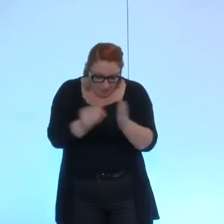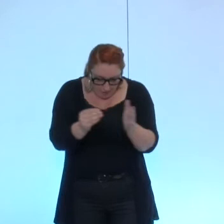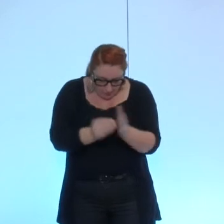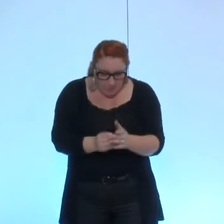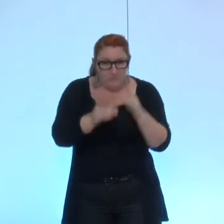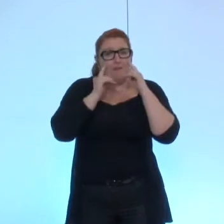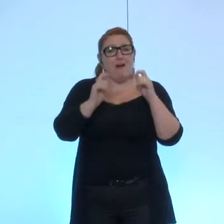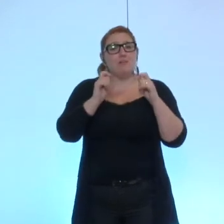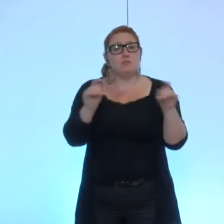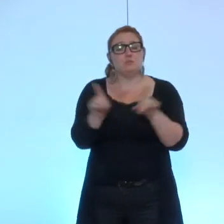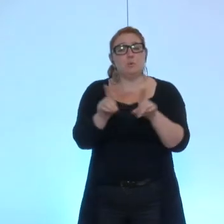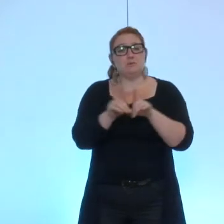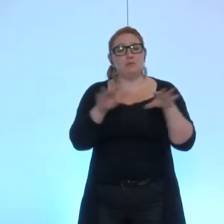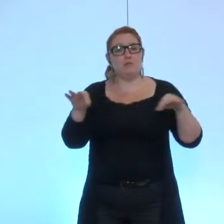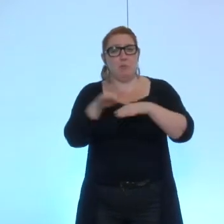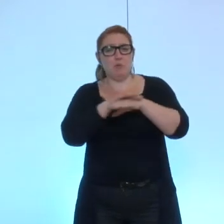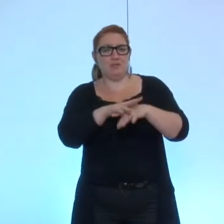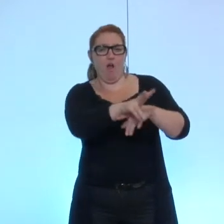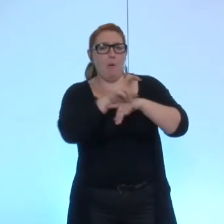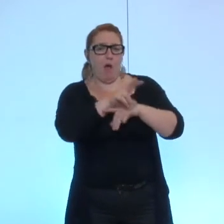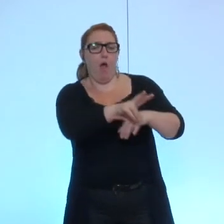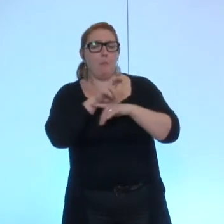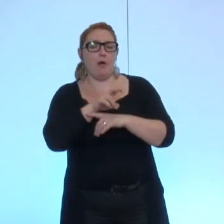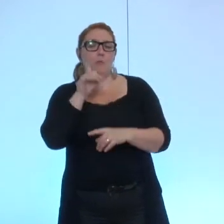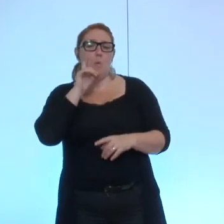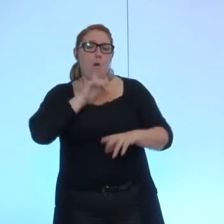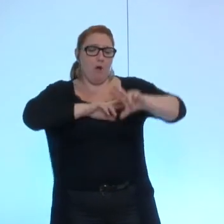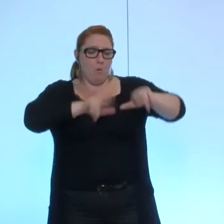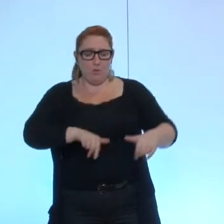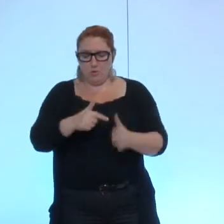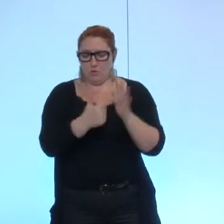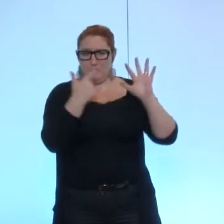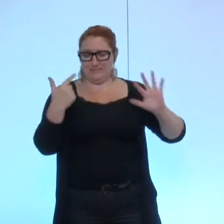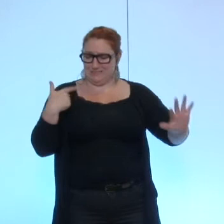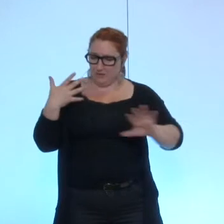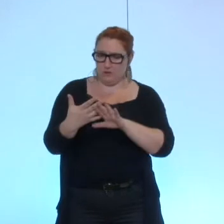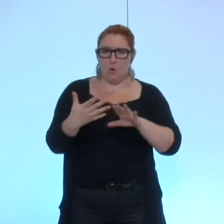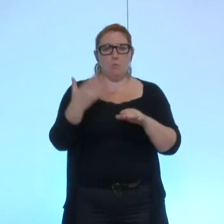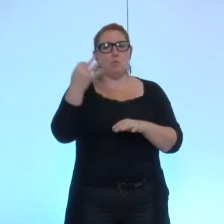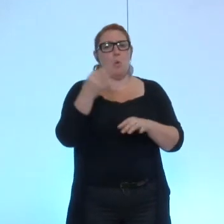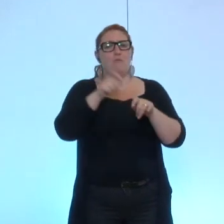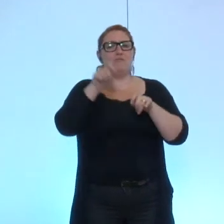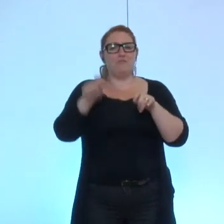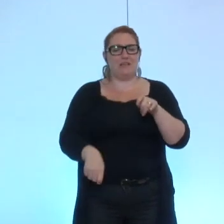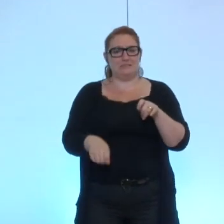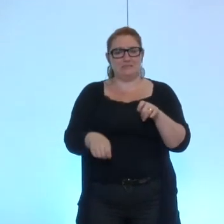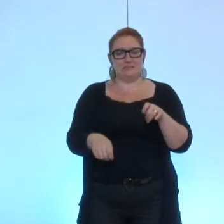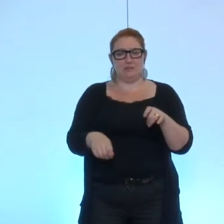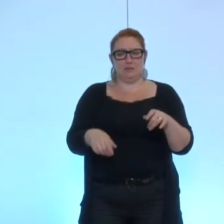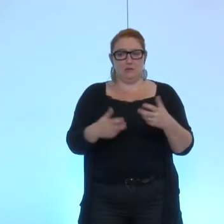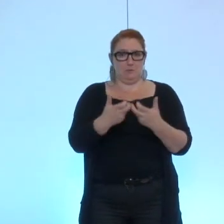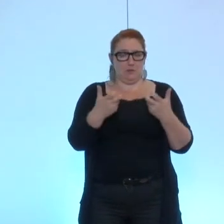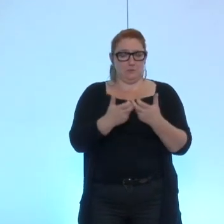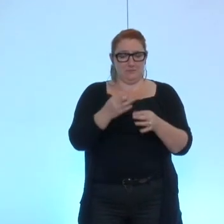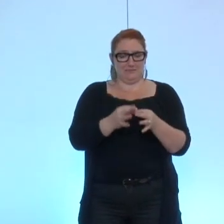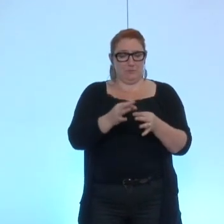attention aussi à la politique des emprunts les contrats conclus depuis 2007 à taux fixes ont été par exemple pour un